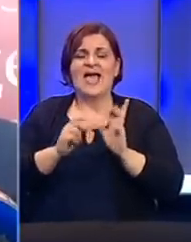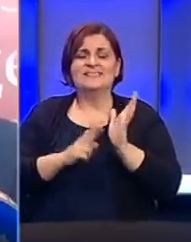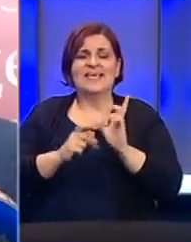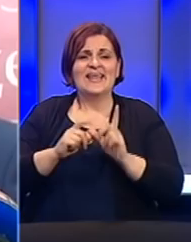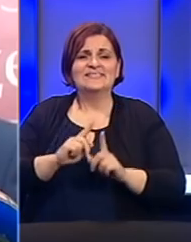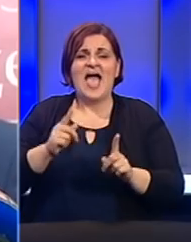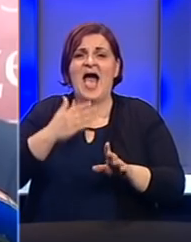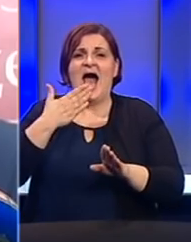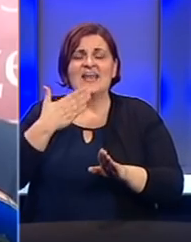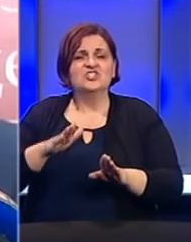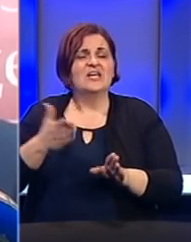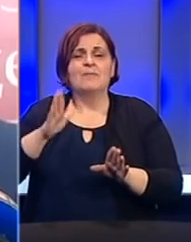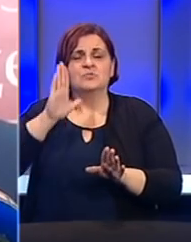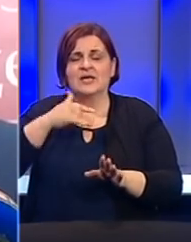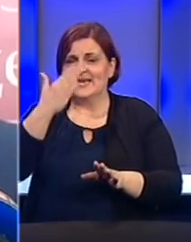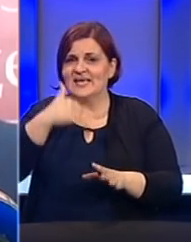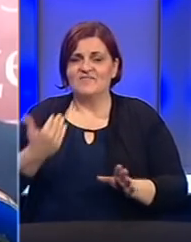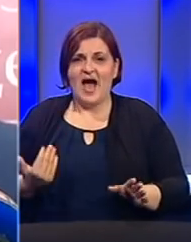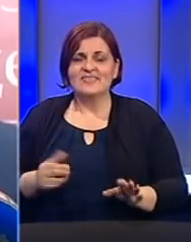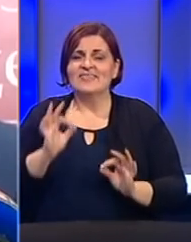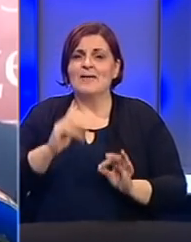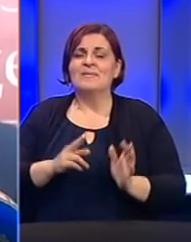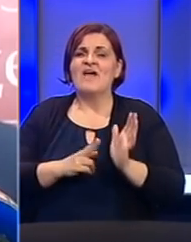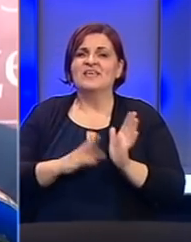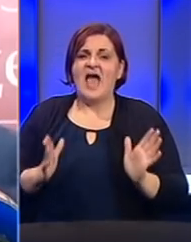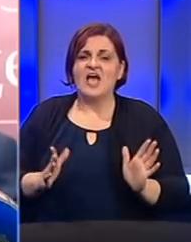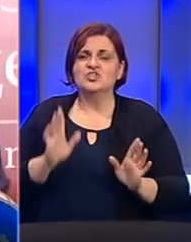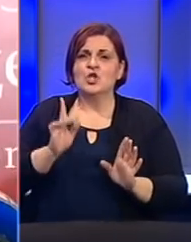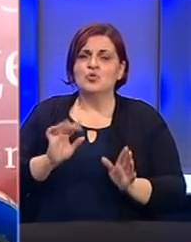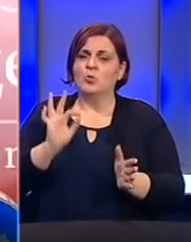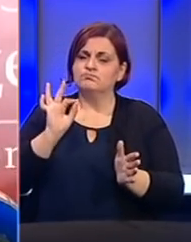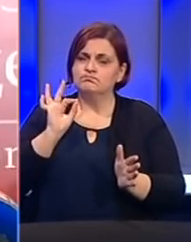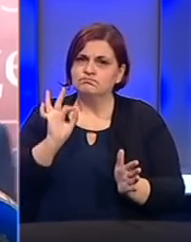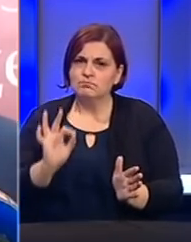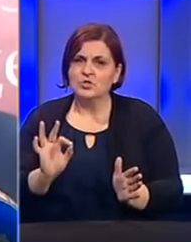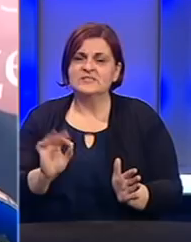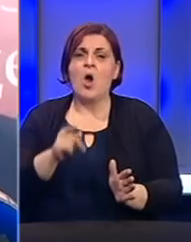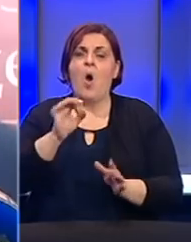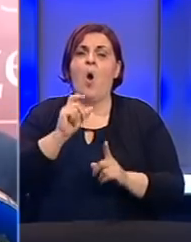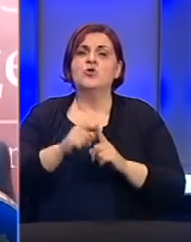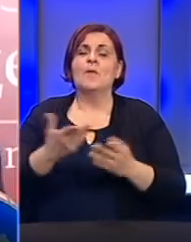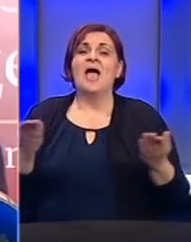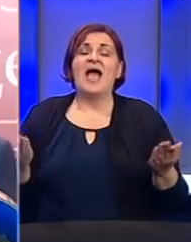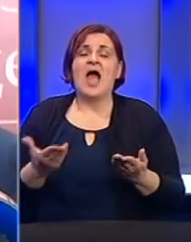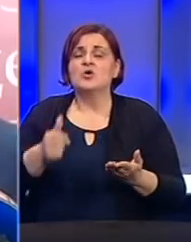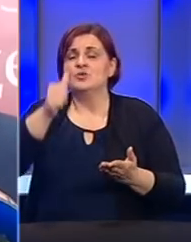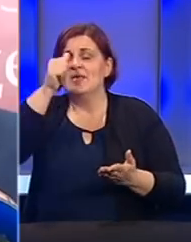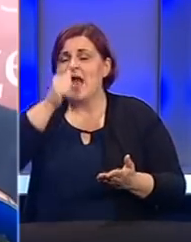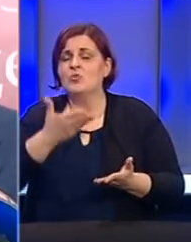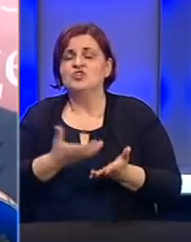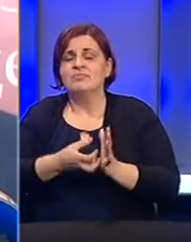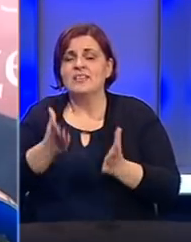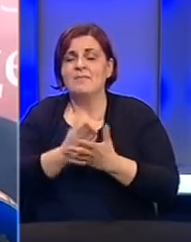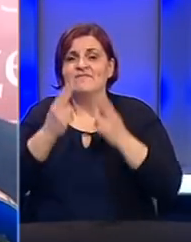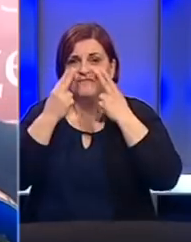a ne na štetu ni Bašnjaka ni Hrvata da je na pravi način to lucirao. O tome kako ćemo i šta će se kretiti dalje